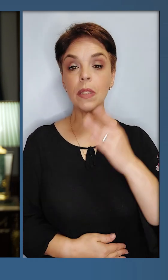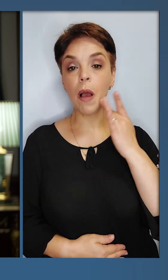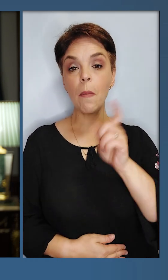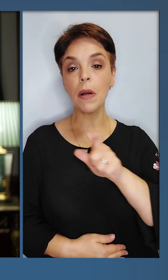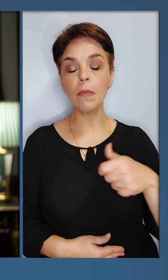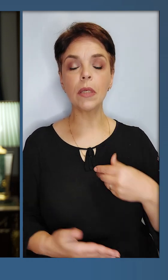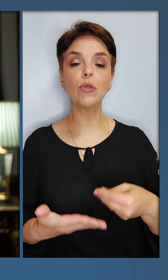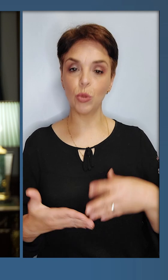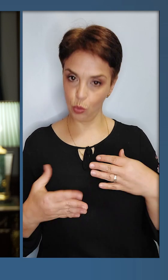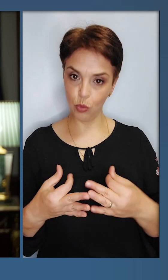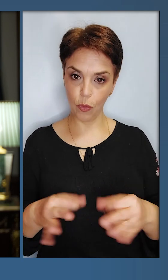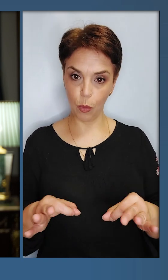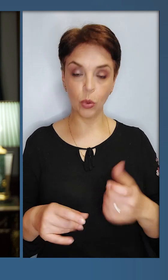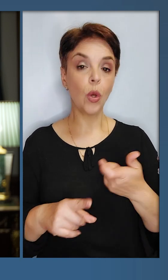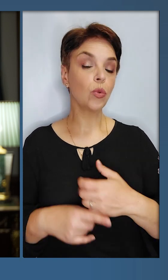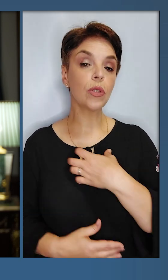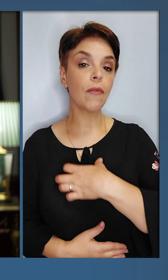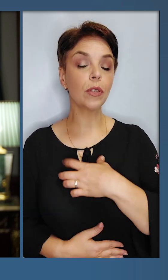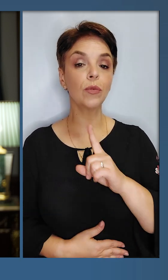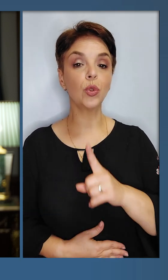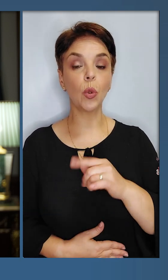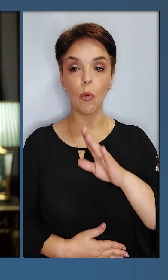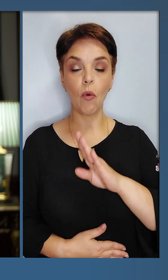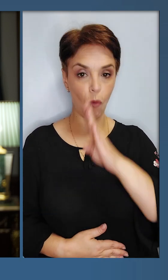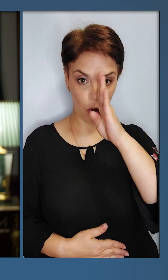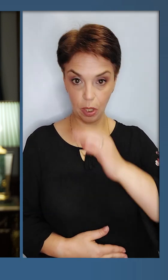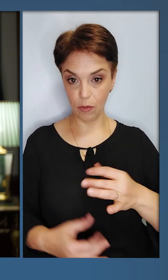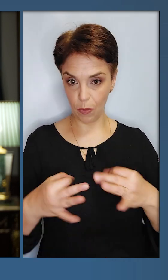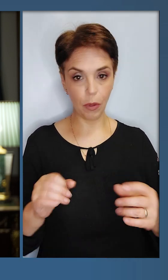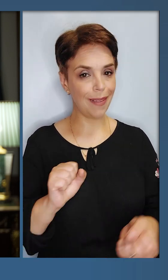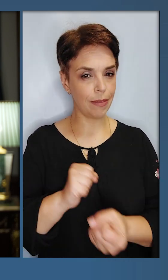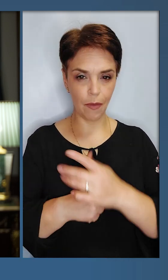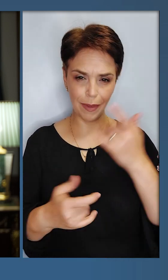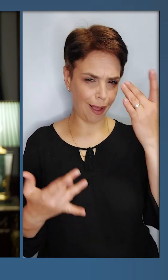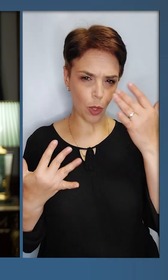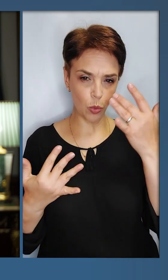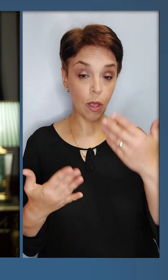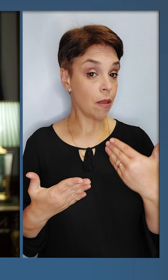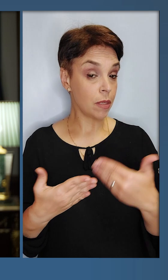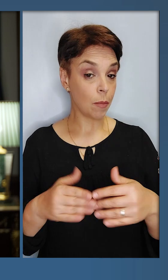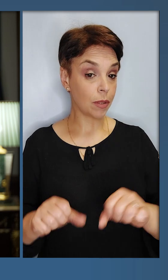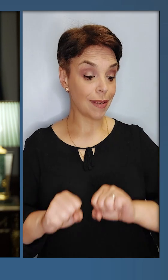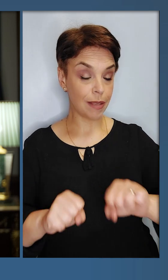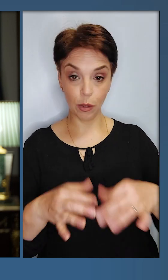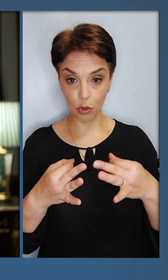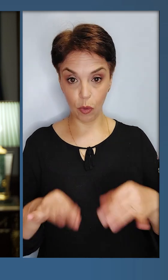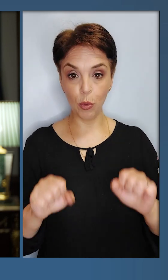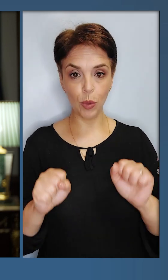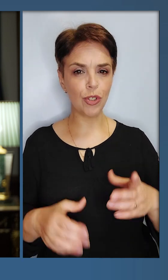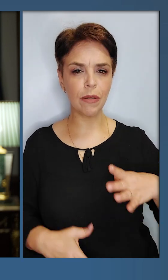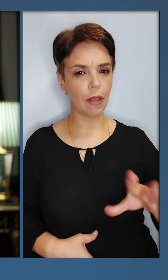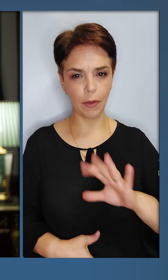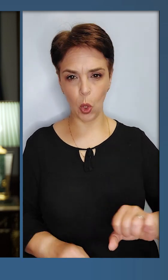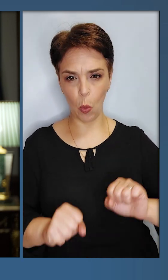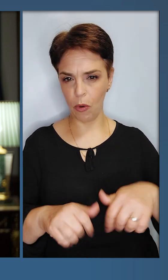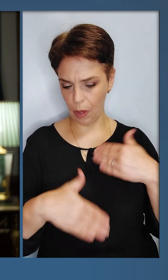усім американцям, які цінують свободу. Дуже важливо, щоб у ворогів свободи не виникало ілюзій, нібито захист свободи може не